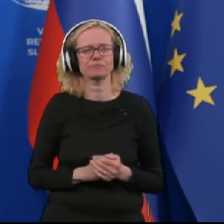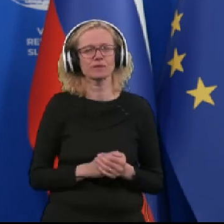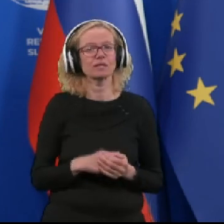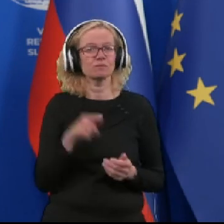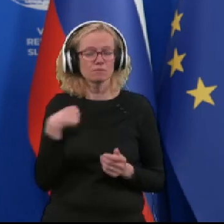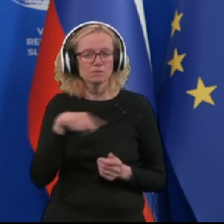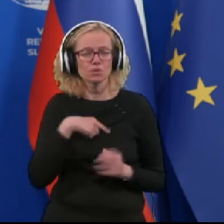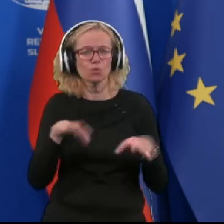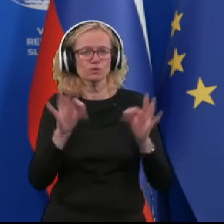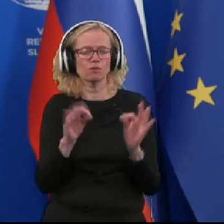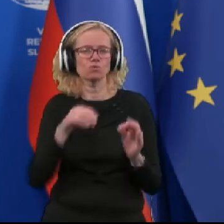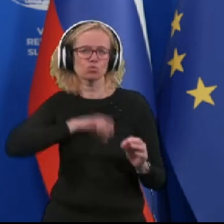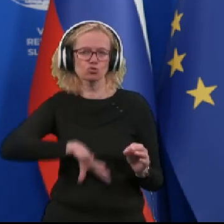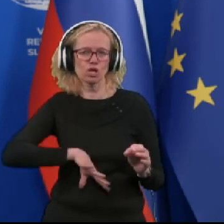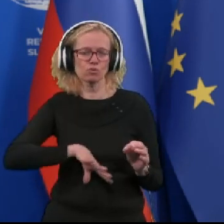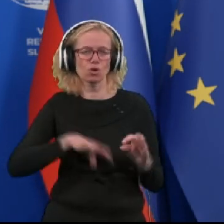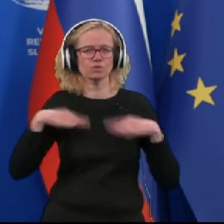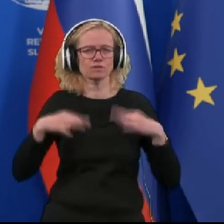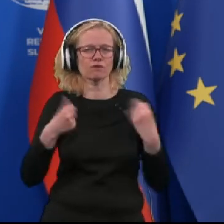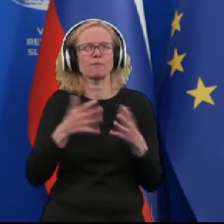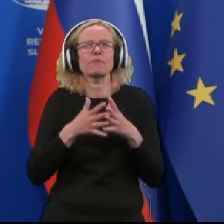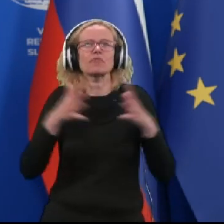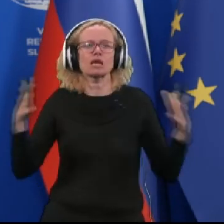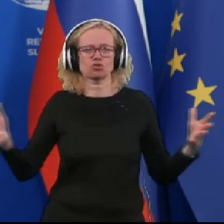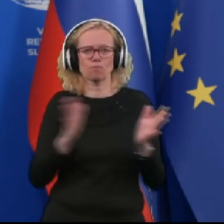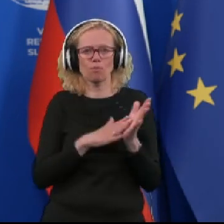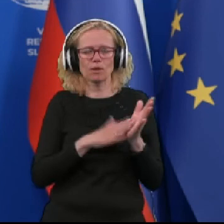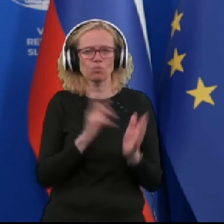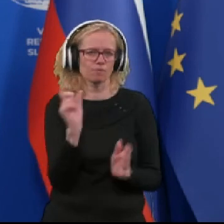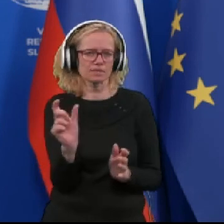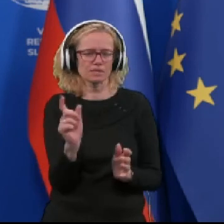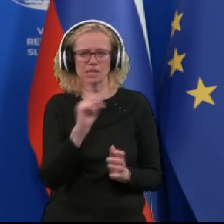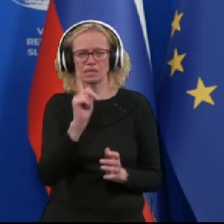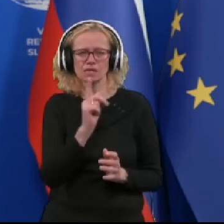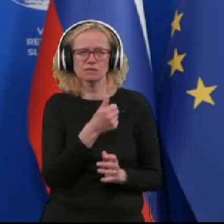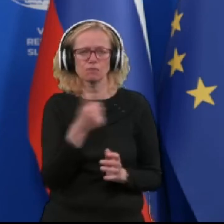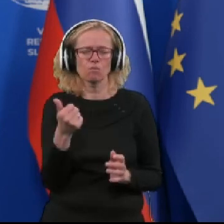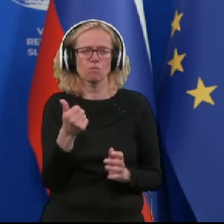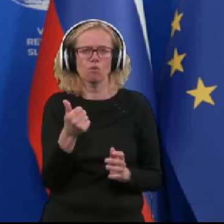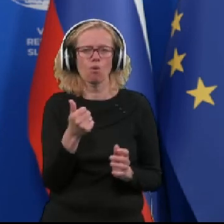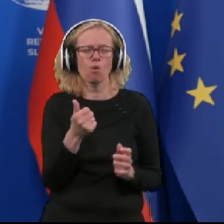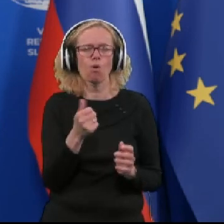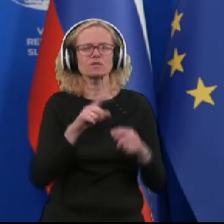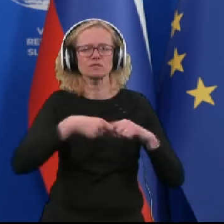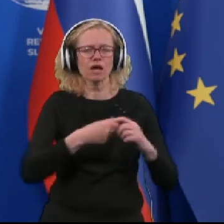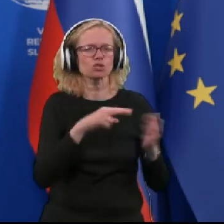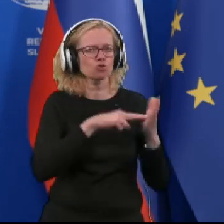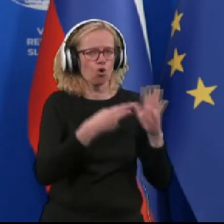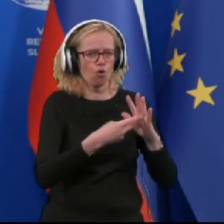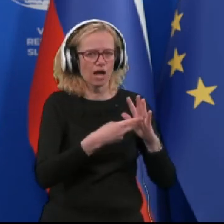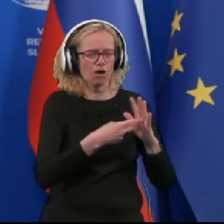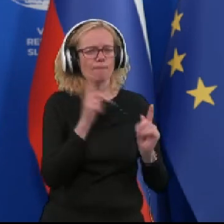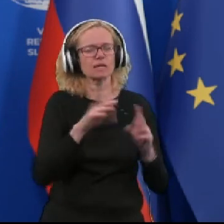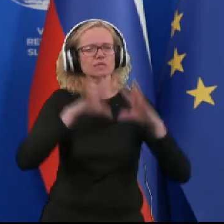duševno zdravje v nekem najširšem pomenu besede ni le domena strokovnjakov, pač pa